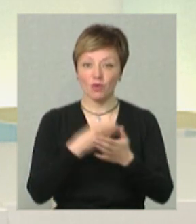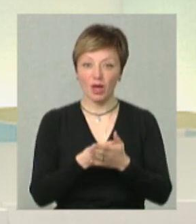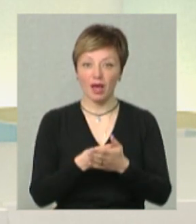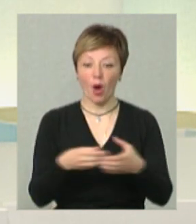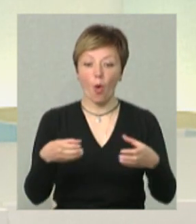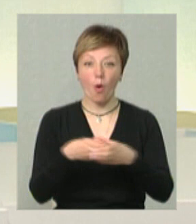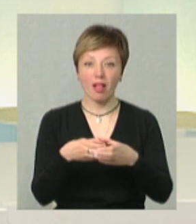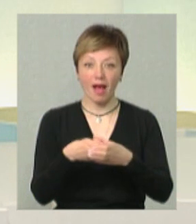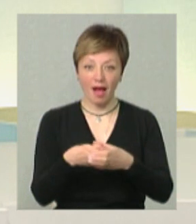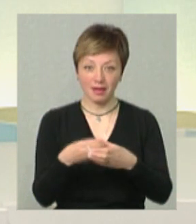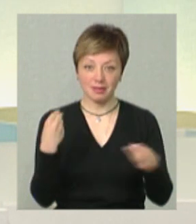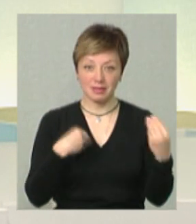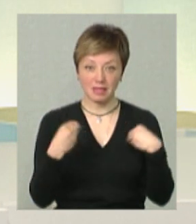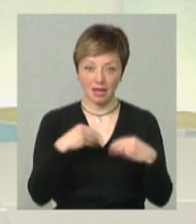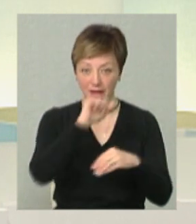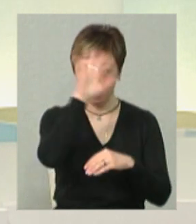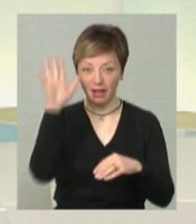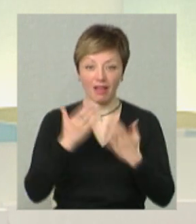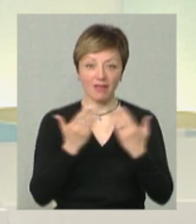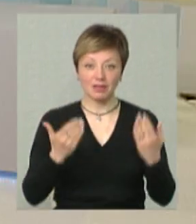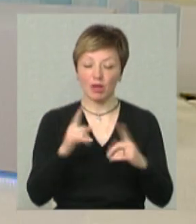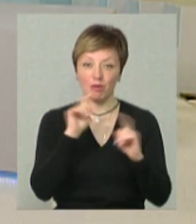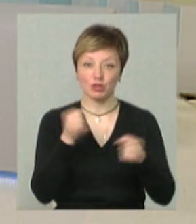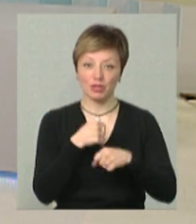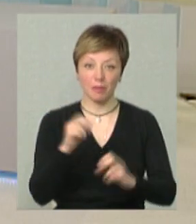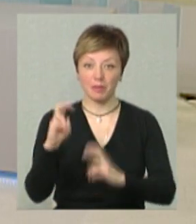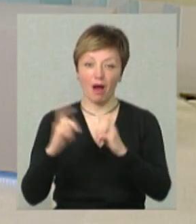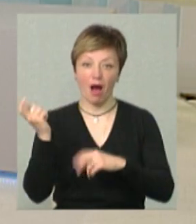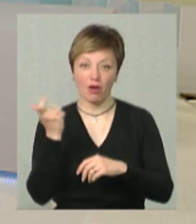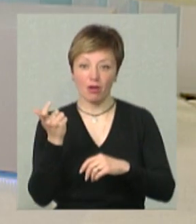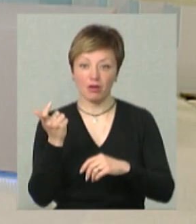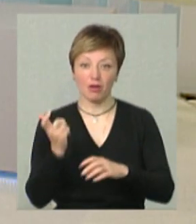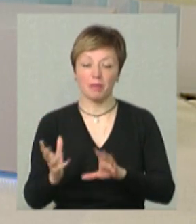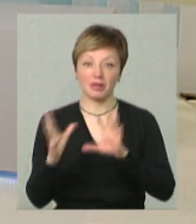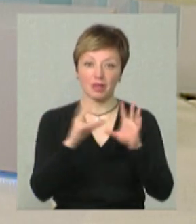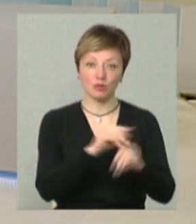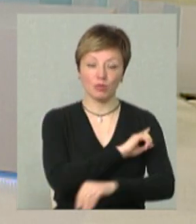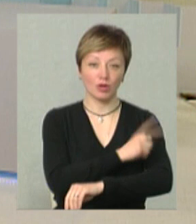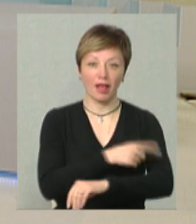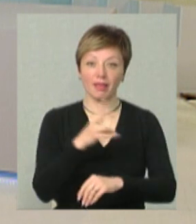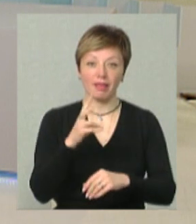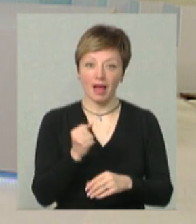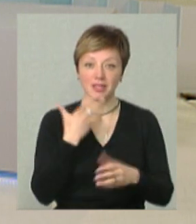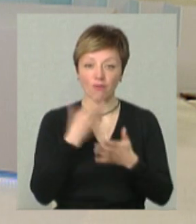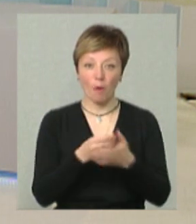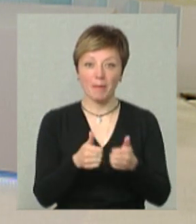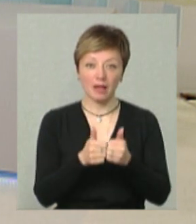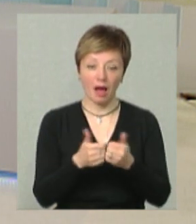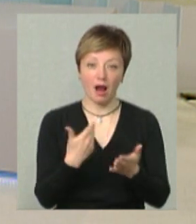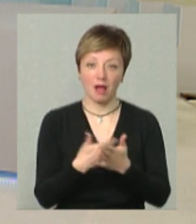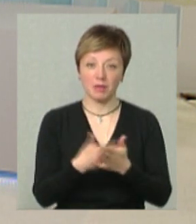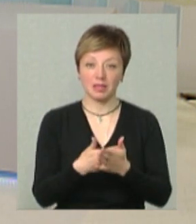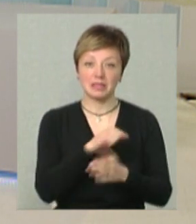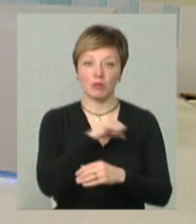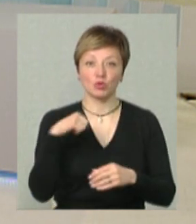колекції на виставці, що було би неможливо, якщо підприємство Харкова принесло свої потужності не до свого партнера, а